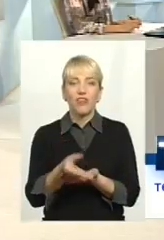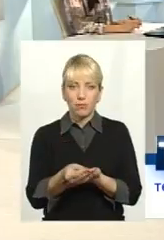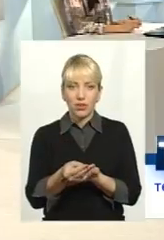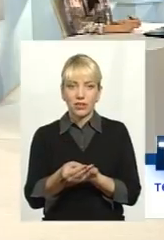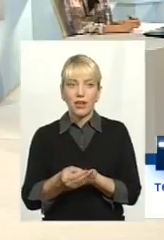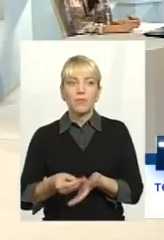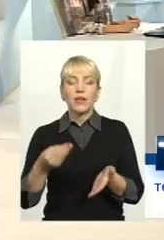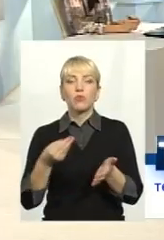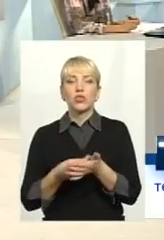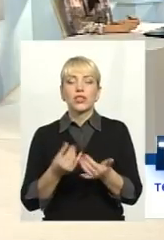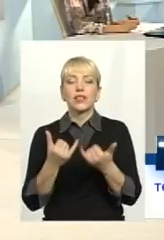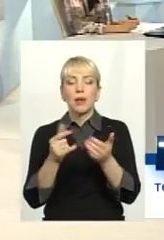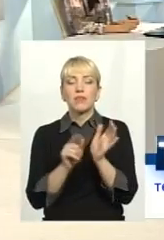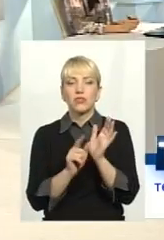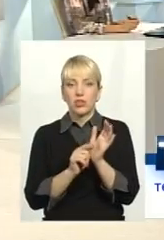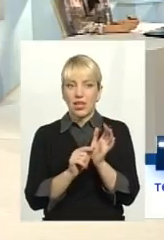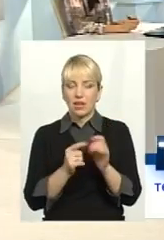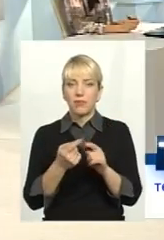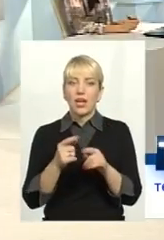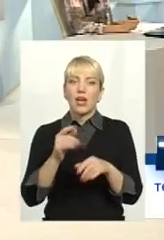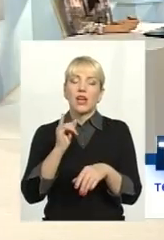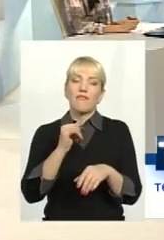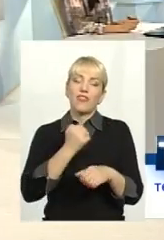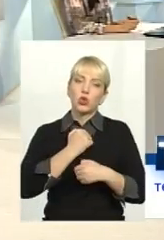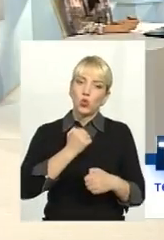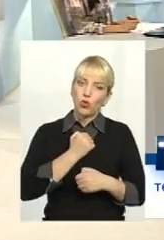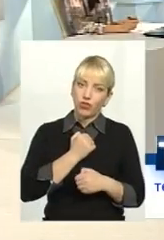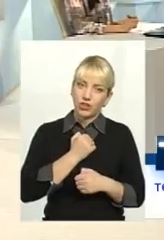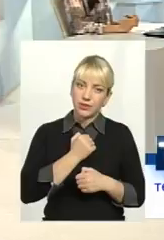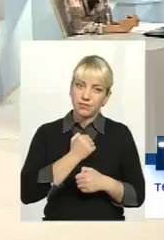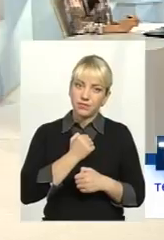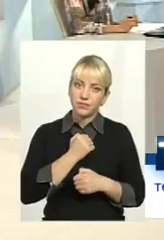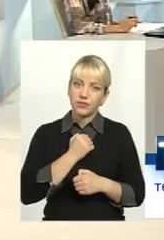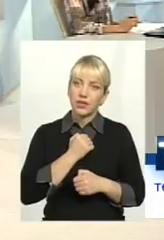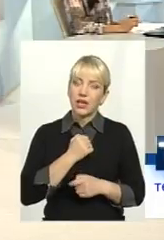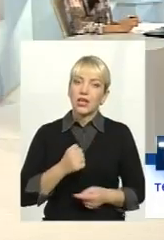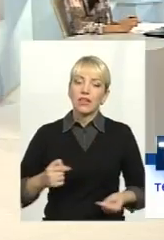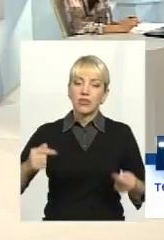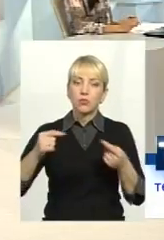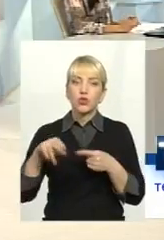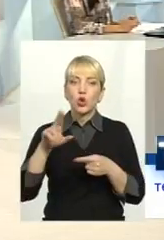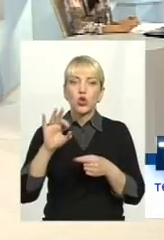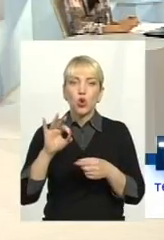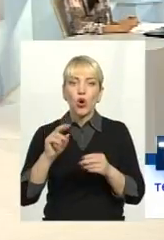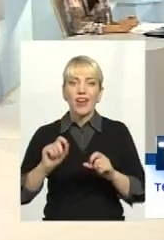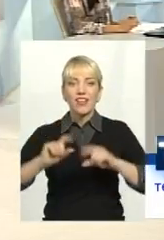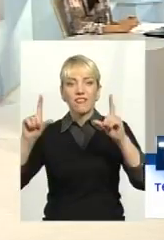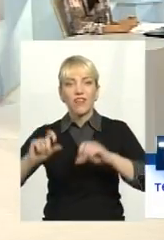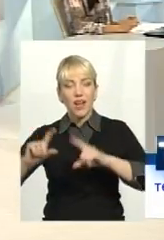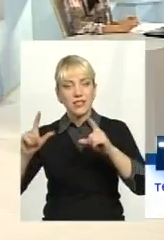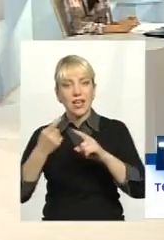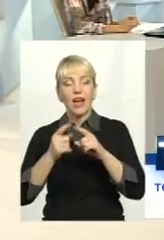пенсіонерам, це бюджетній сфері, військовим, тощо. Відповідно до інфляції. А це є закон, який